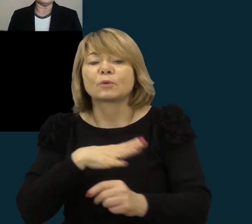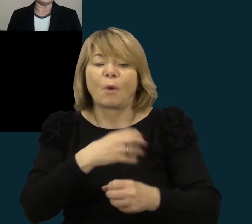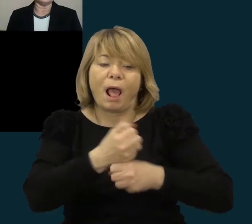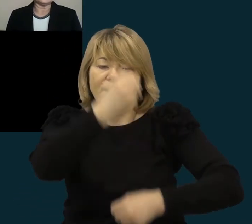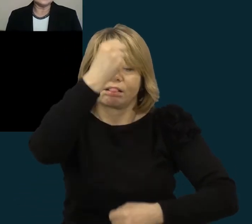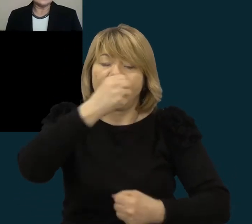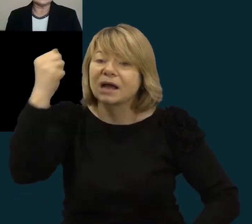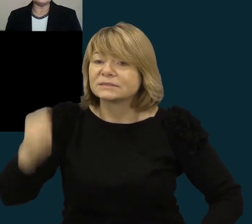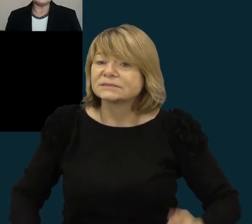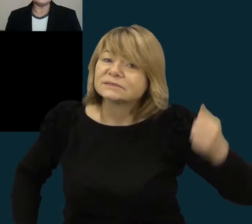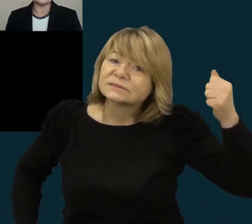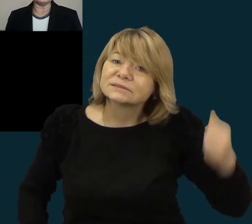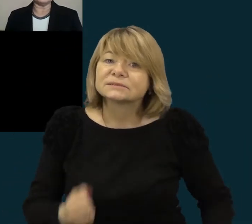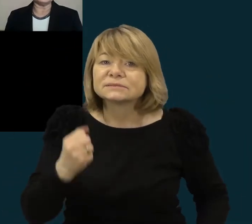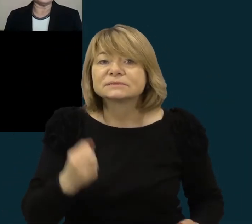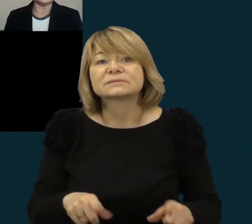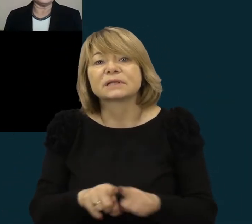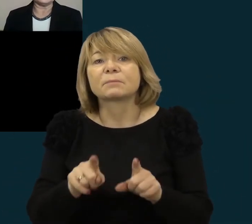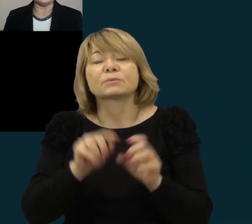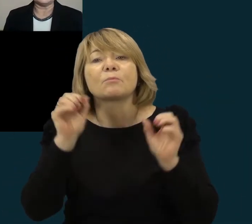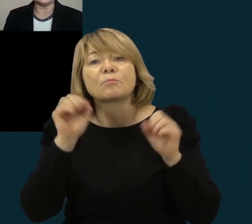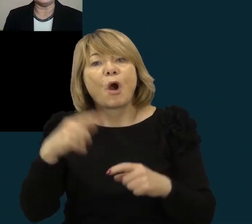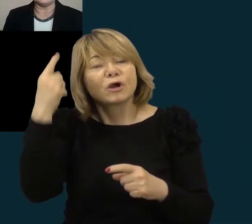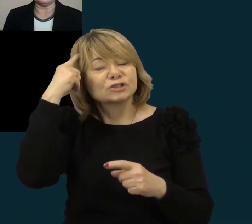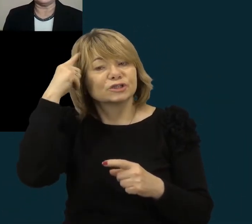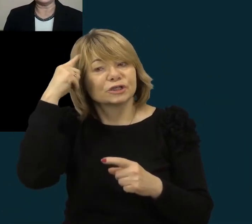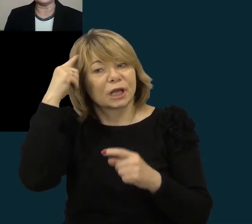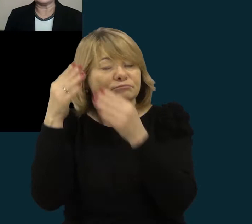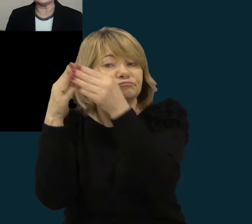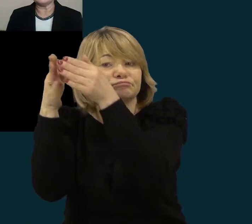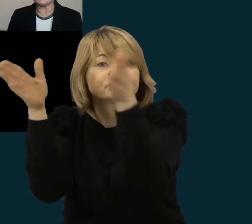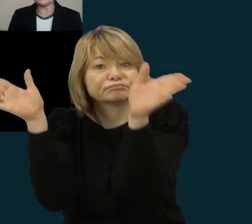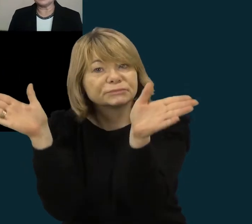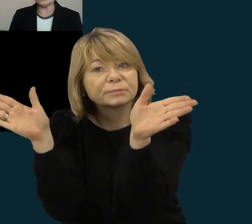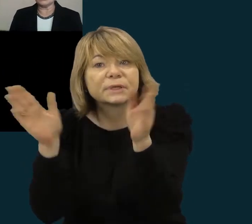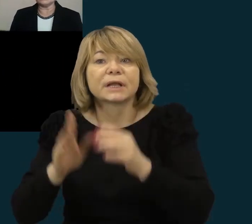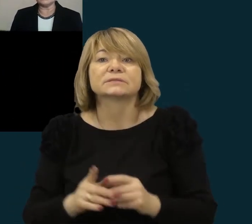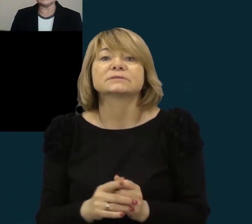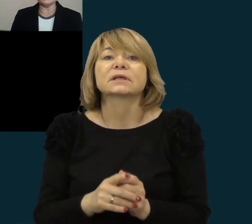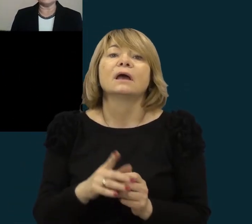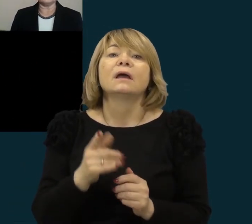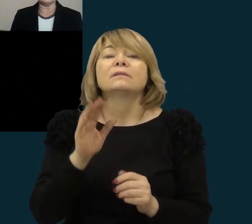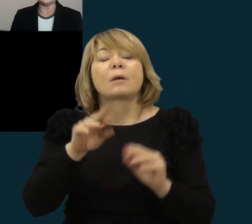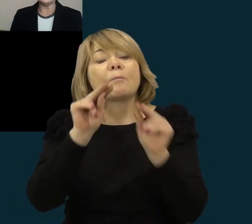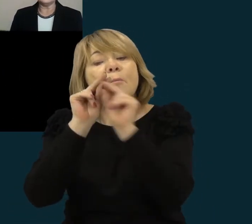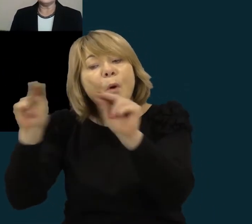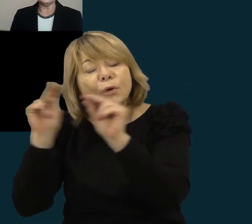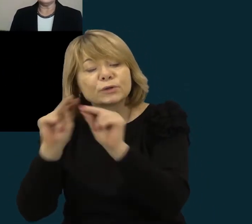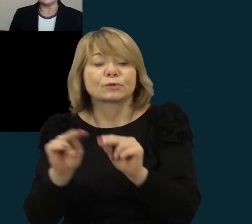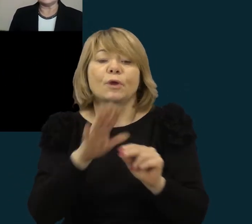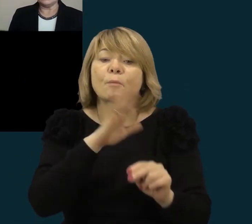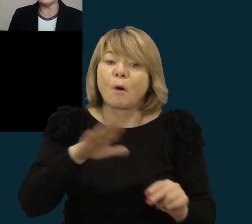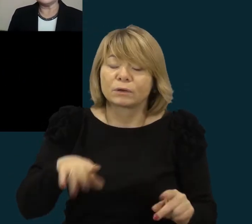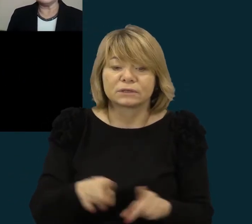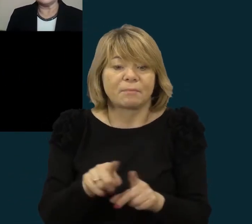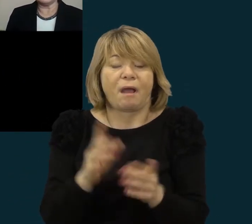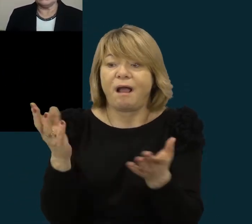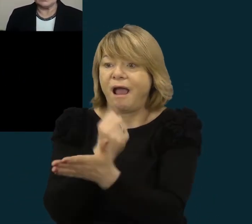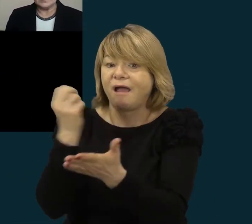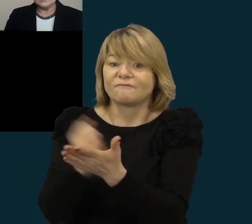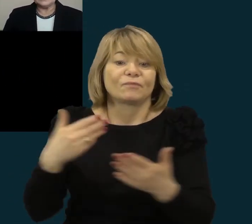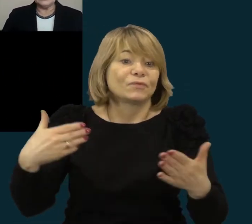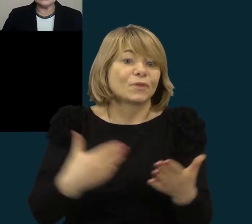įmo lazomis ir galimybę praturti težinęs apie sidabravo kraštą, įkvėpę tiek mokinius, tiek mokytojus, naujoms idėjoms ir